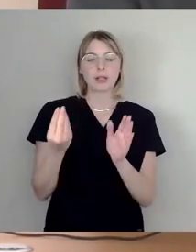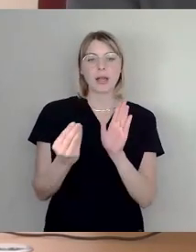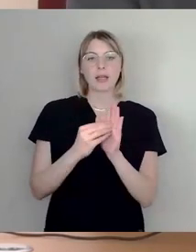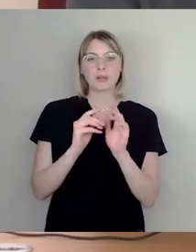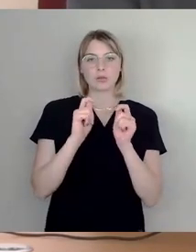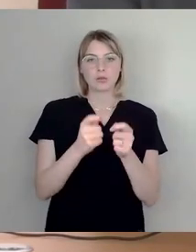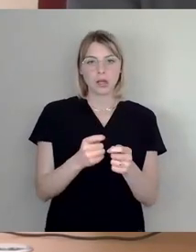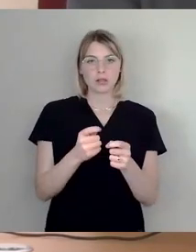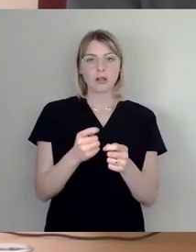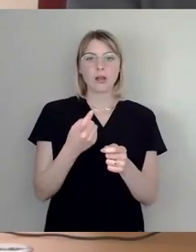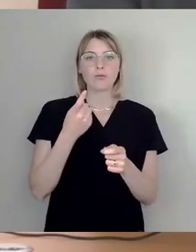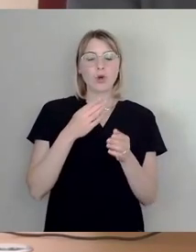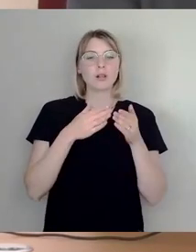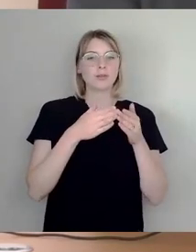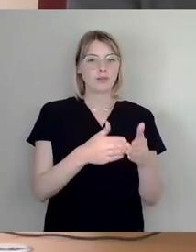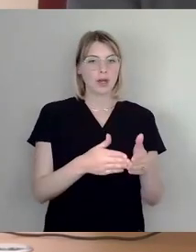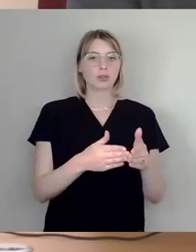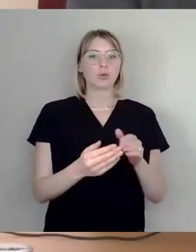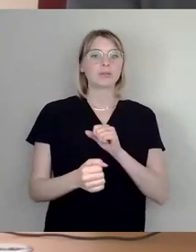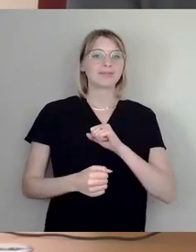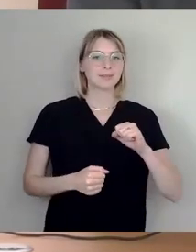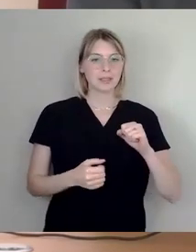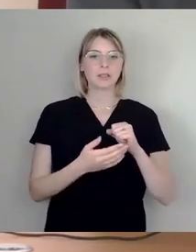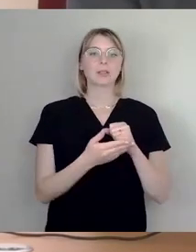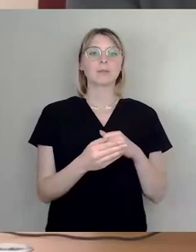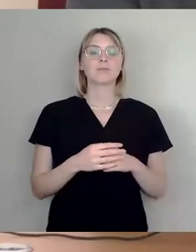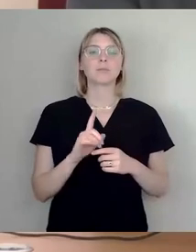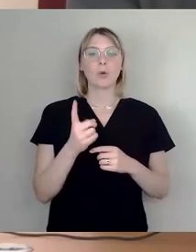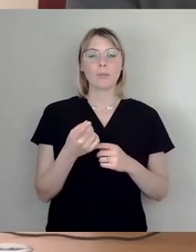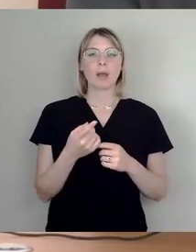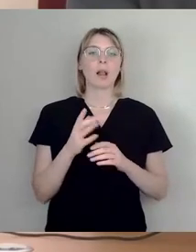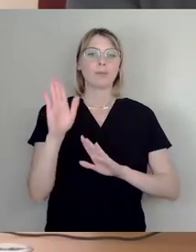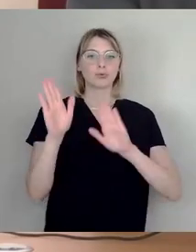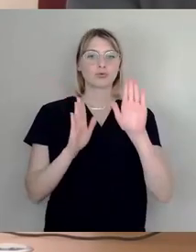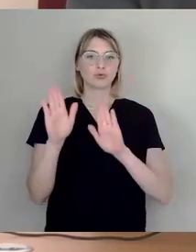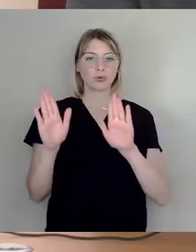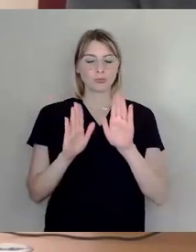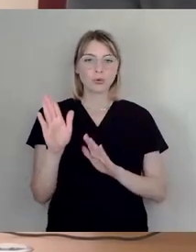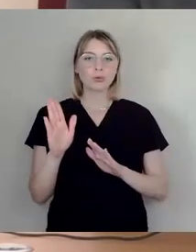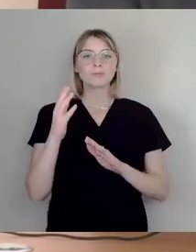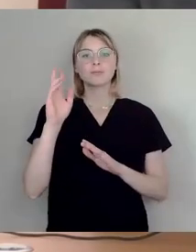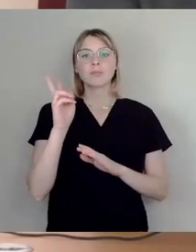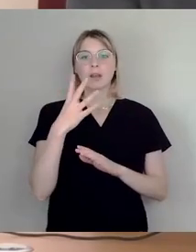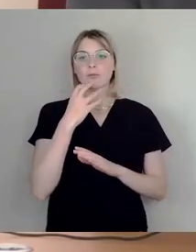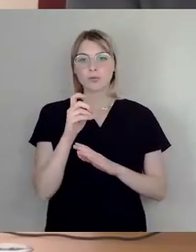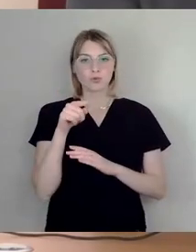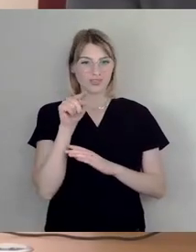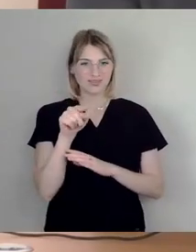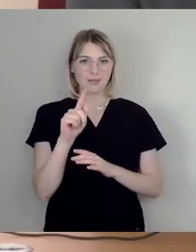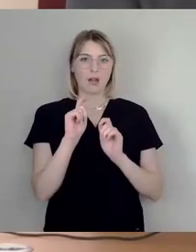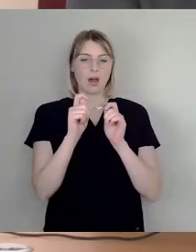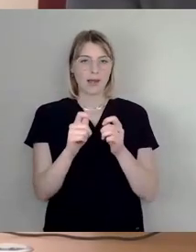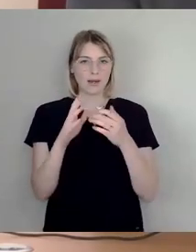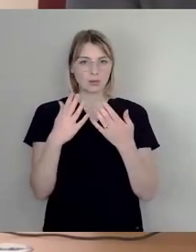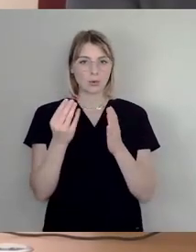Linksfraktionen zuerst zur Abstimmung stellen. Wer möchte, dass der Ursprungsantrag mit dem Ergänzungsantrag der Linksfraktionen